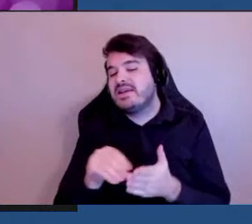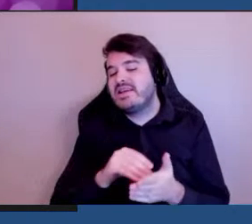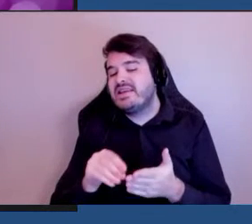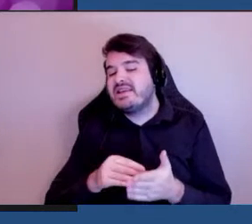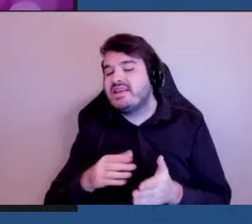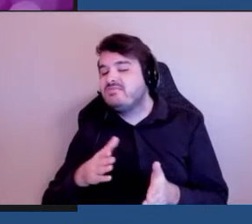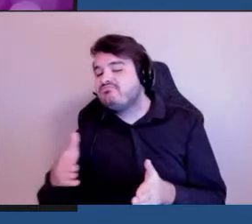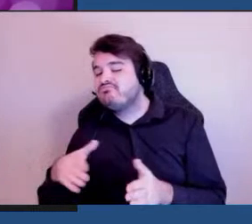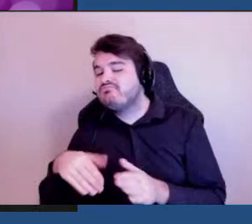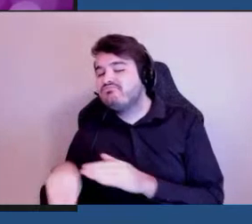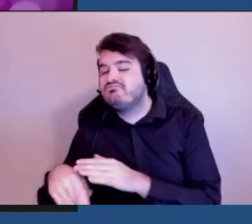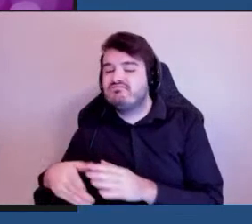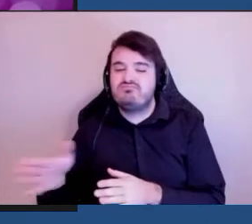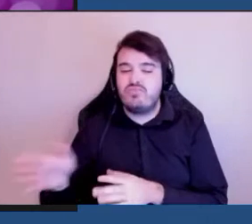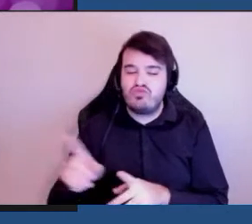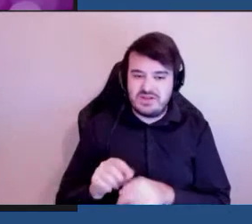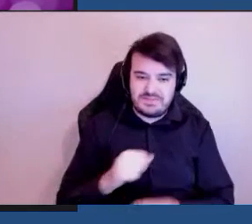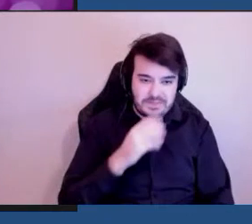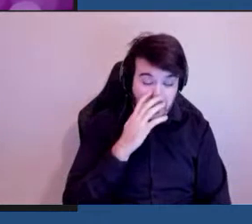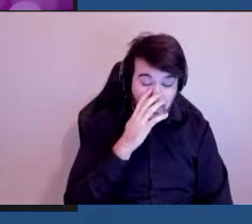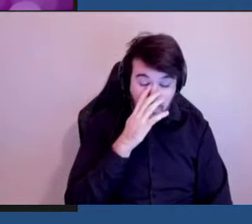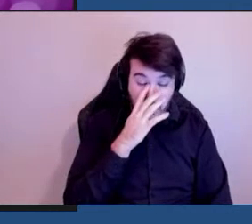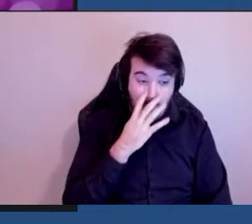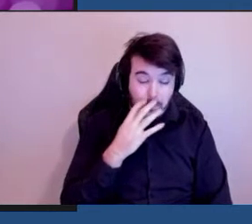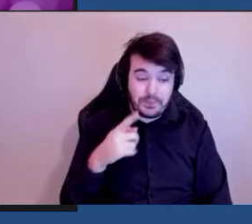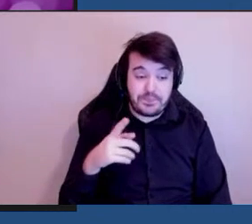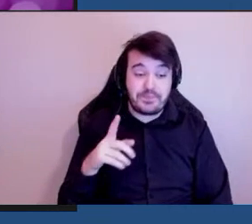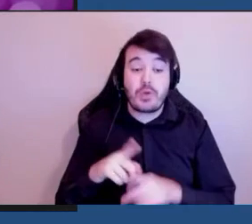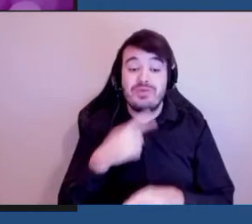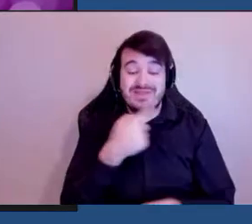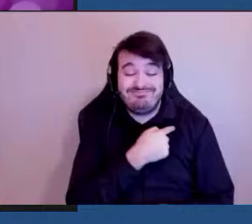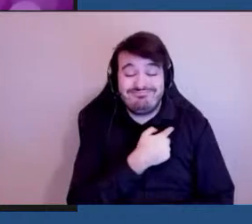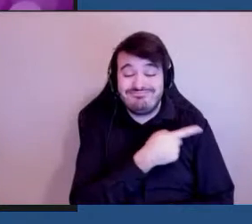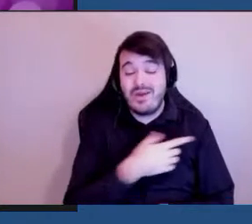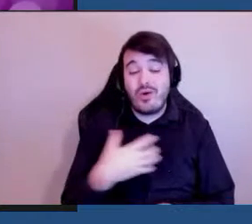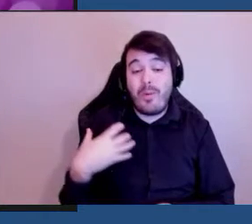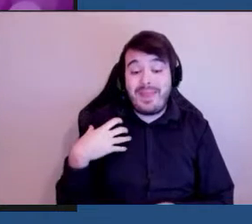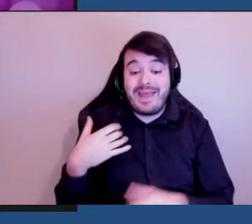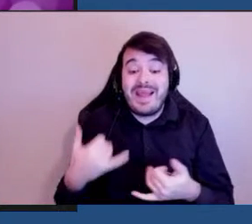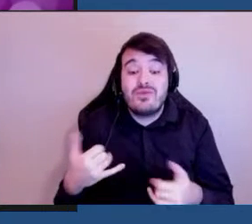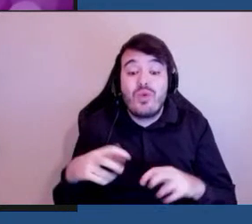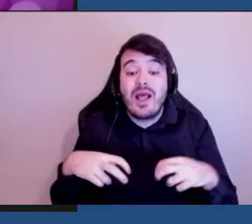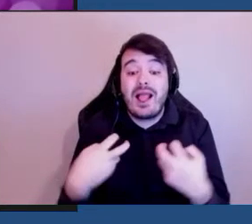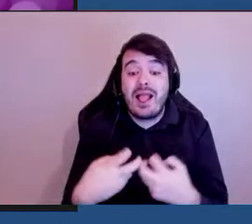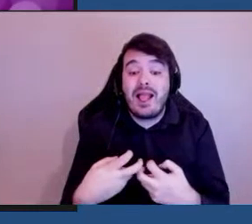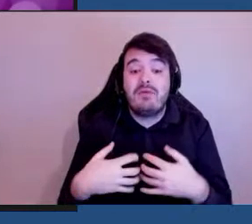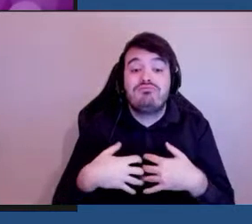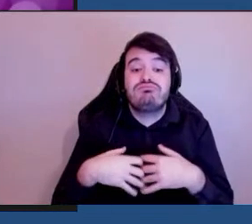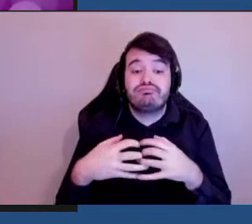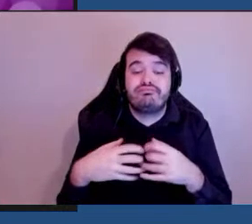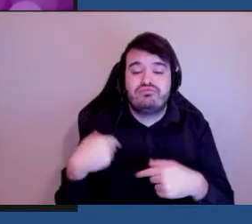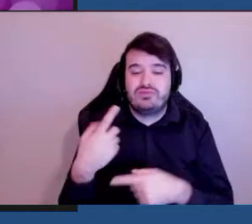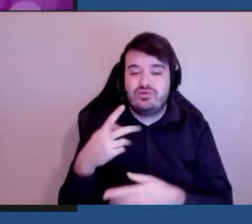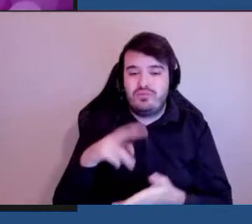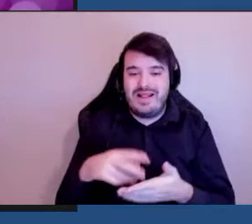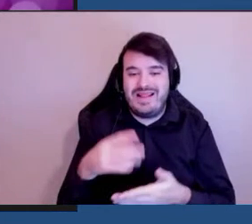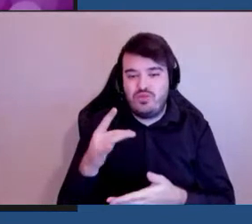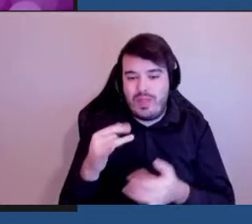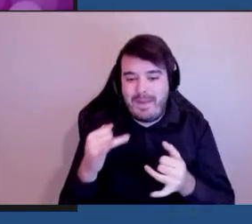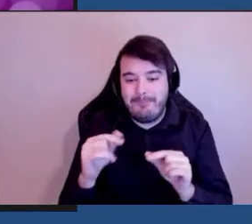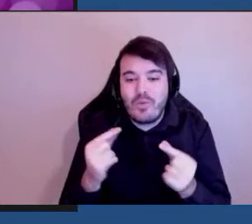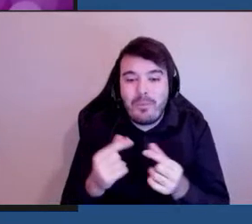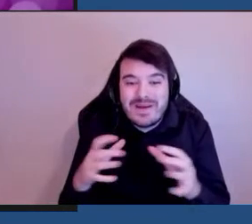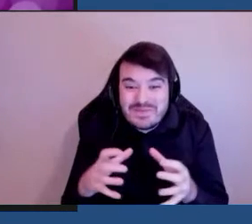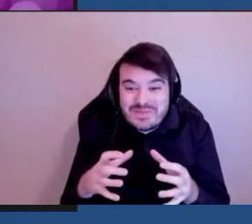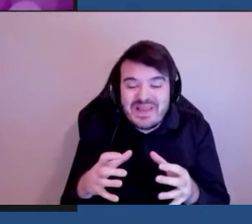Comme j'ai dit, le comité actuel existe depuis 2018 et nous allons continuer notre